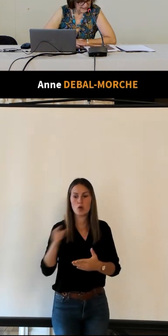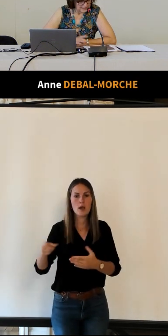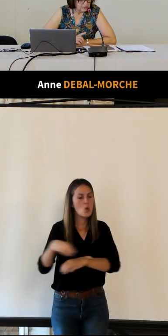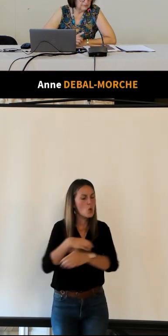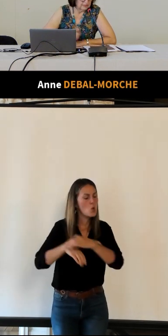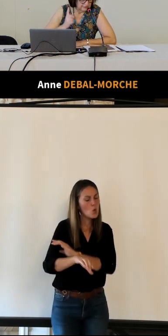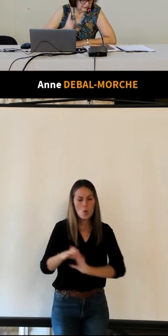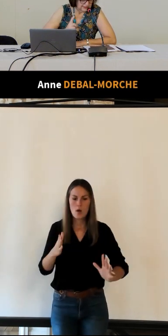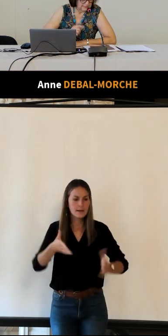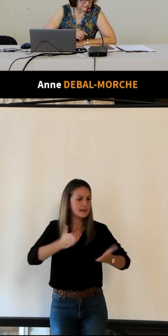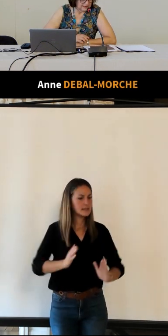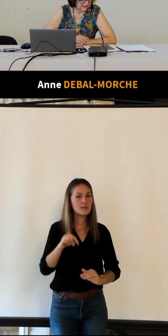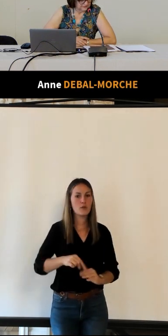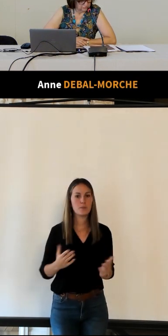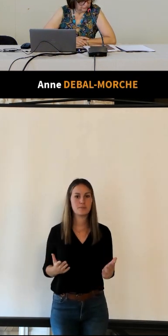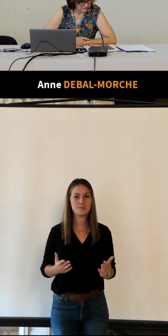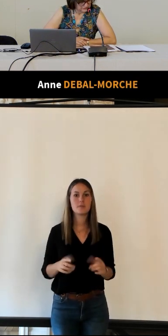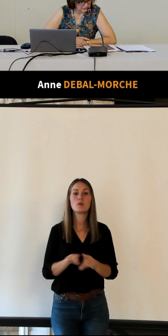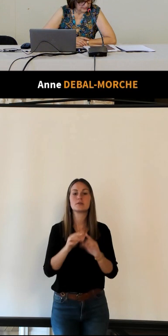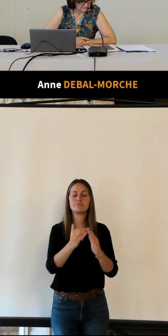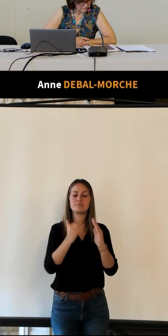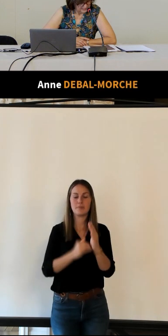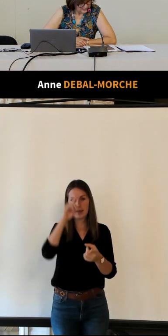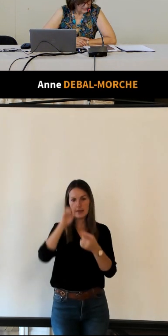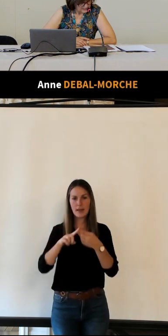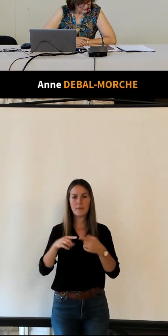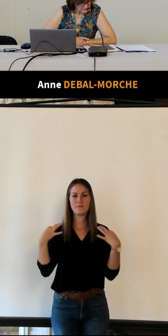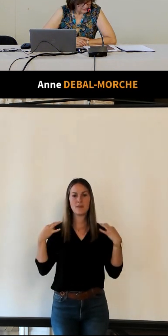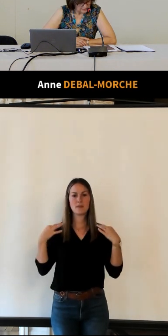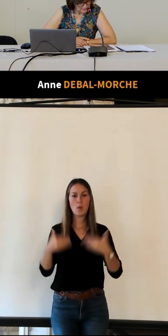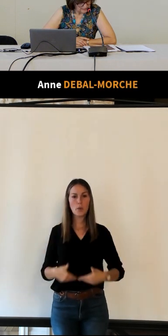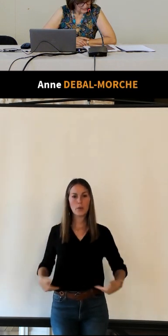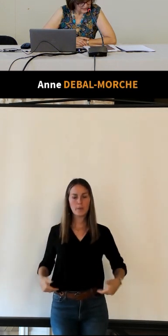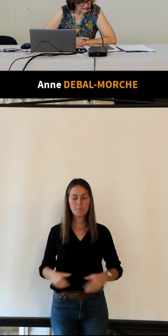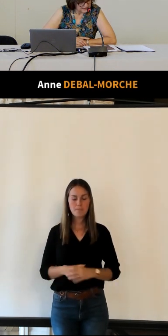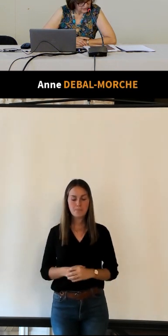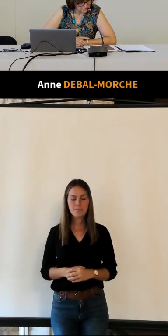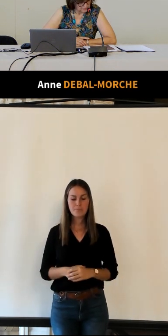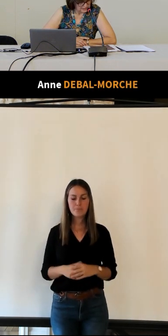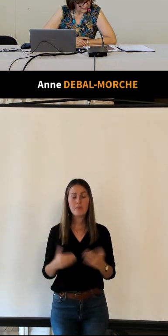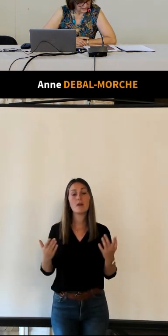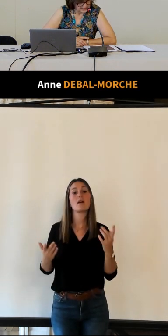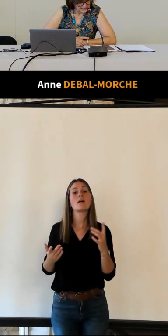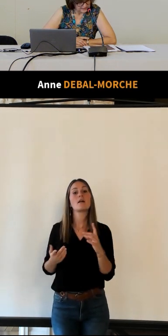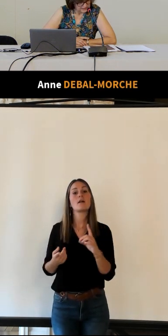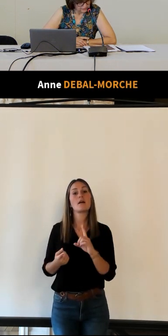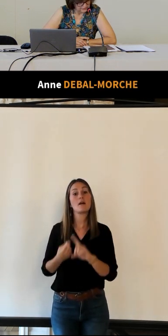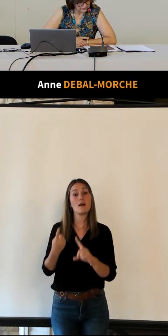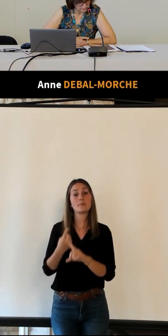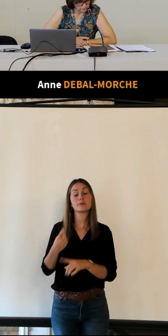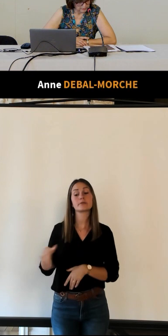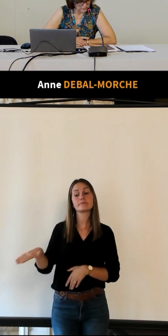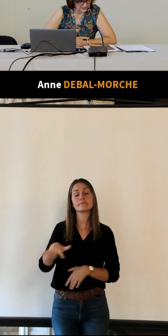et alors il y un petit paragraphe sur l'uniforme la distinction avec laquelle ces